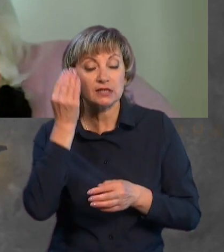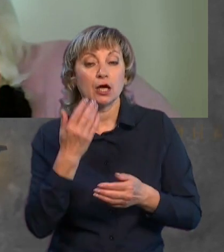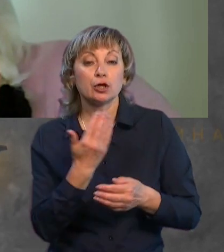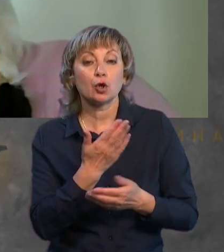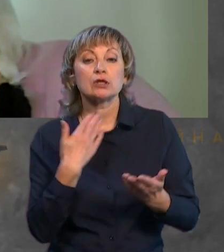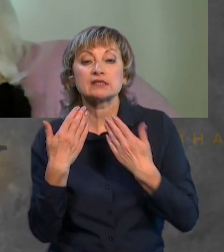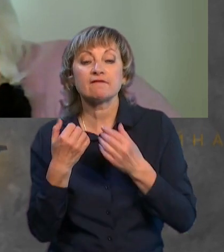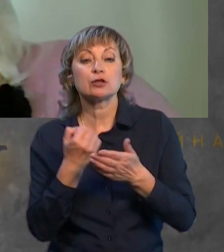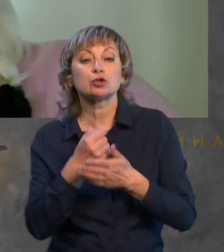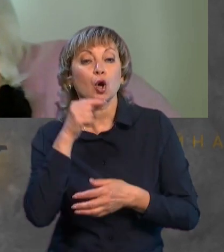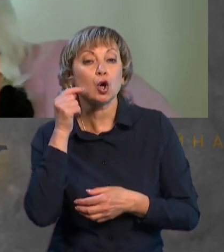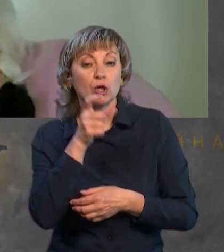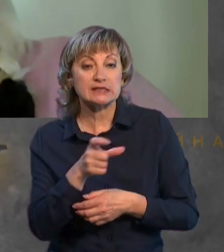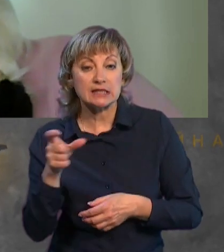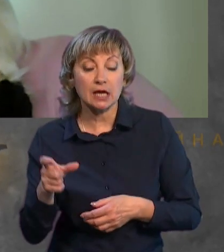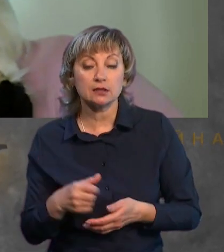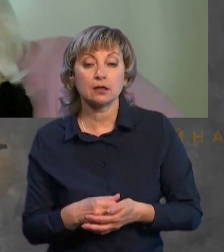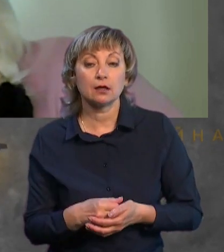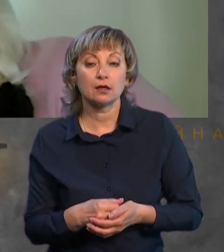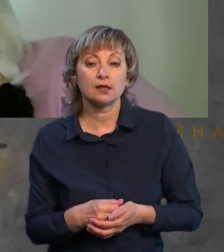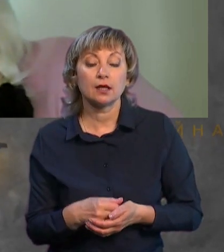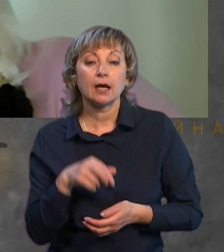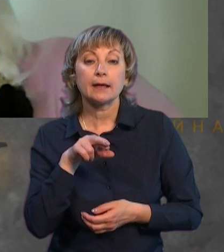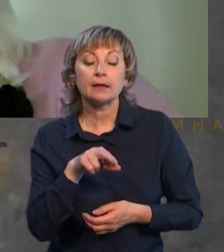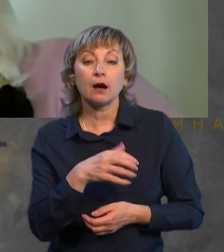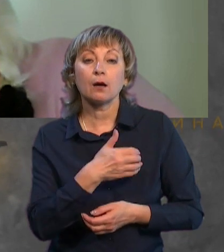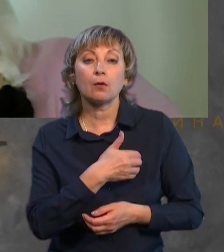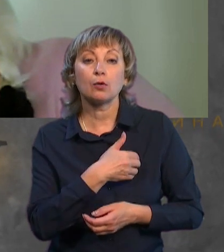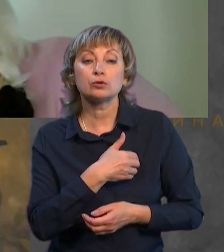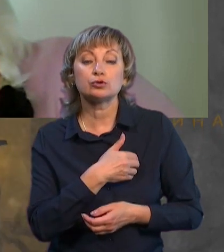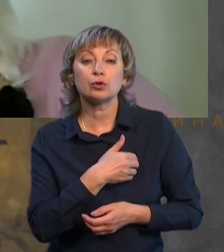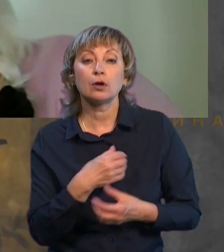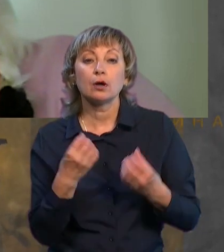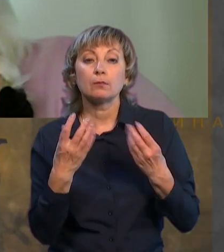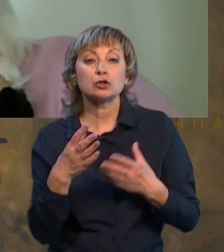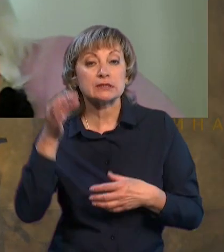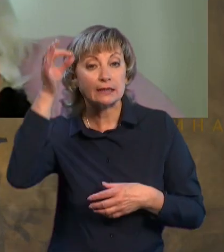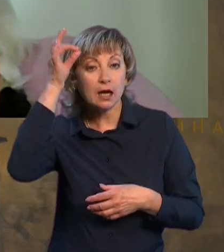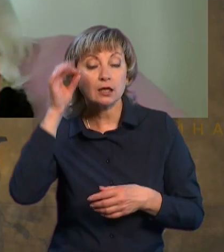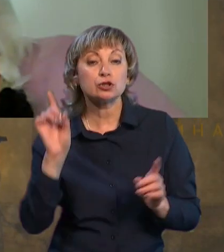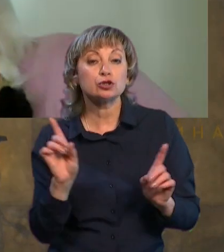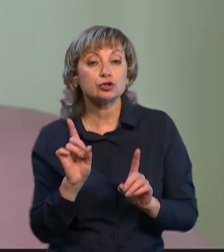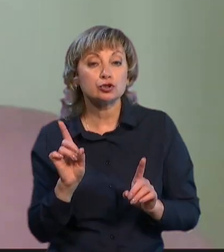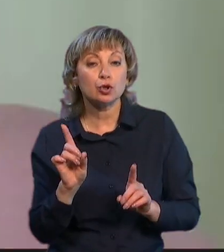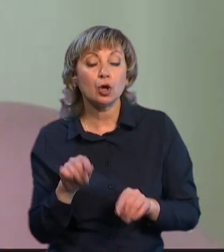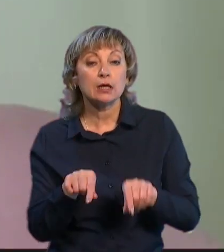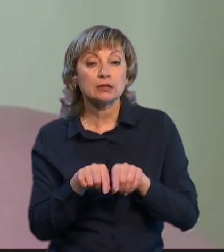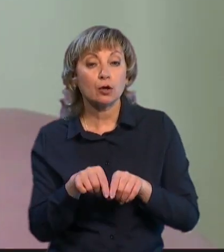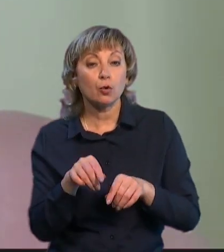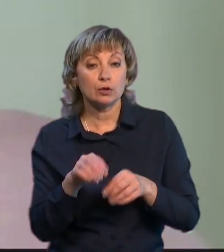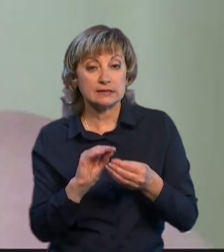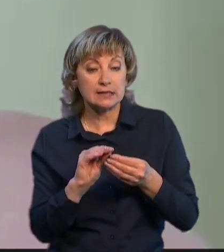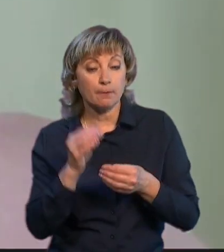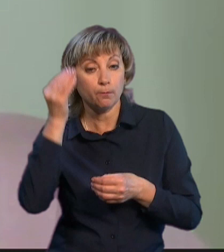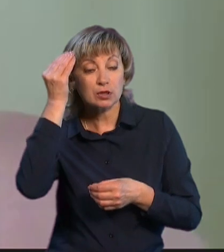Росія? Ну, я хочу вам просто нагадати, що таку саму позицію